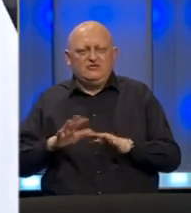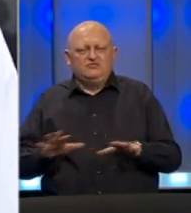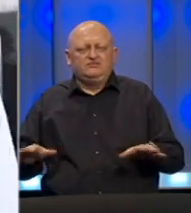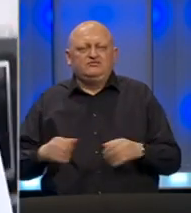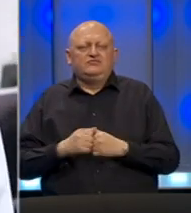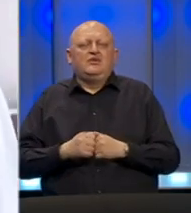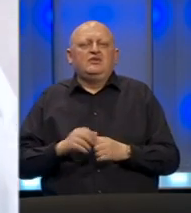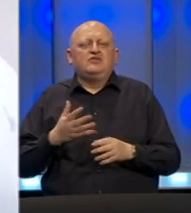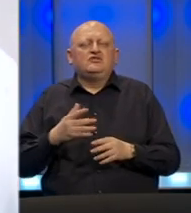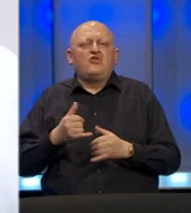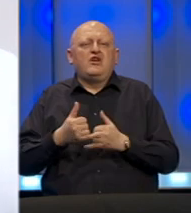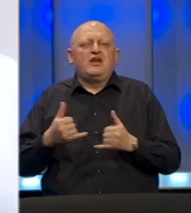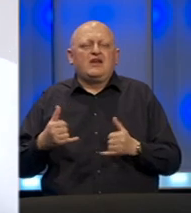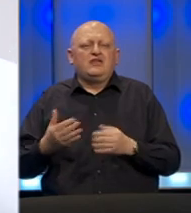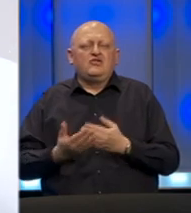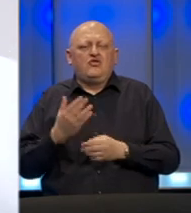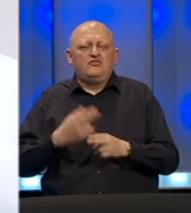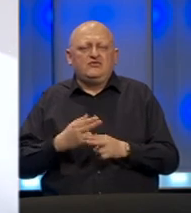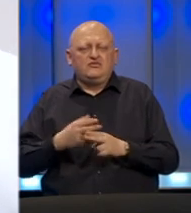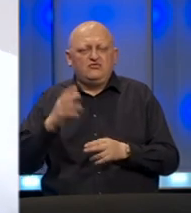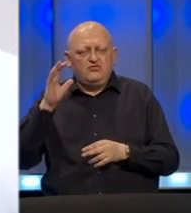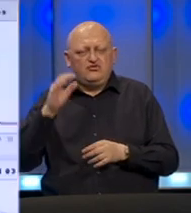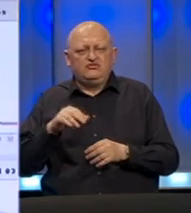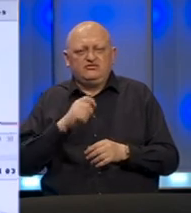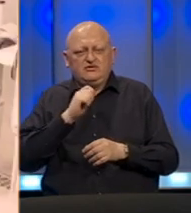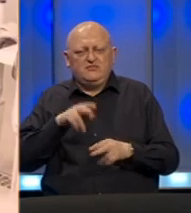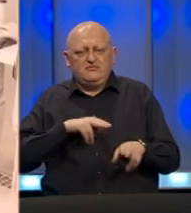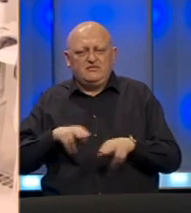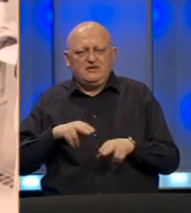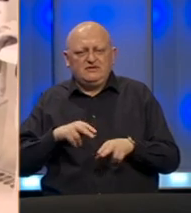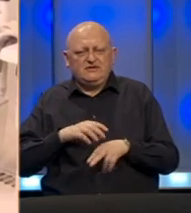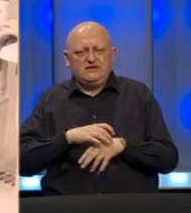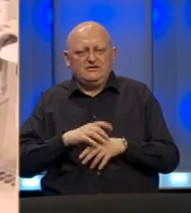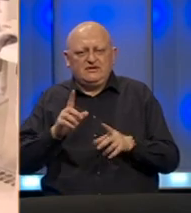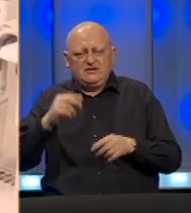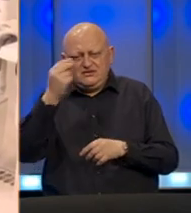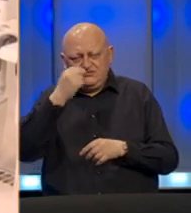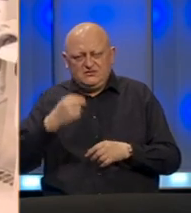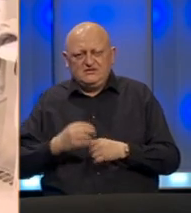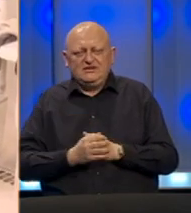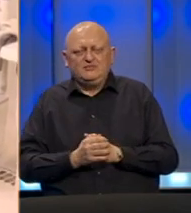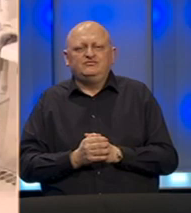Iz kojih gradova su novo oboljeli, poslušajmo u izjavi ministra zdravlja Republike Srpske.